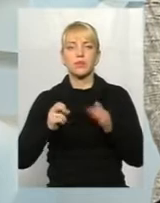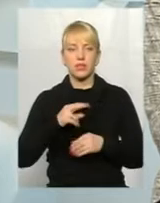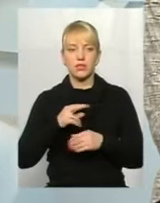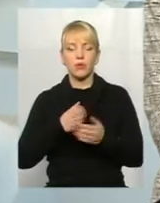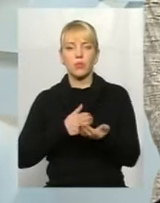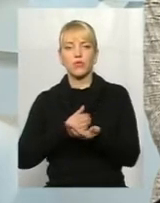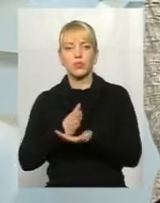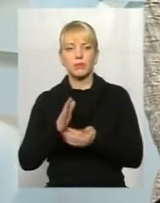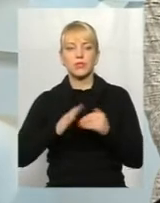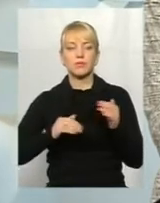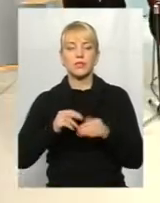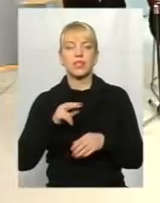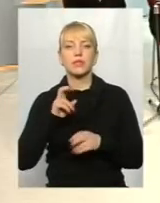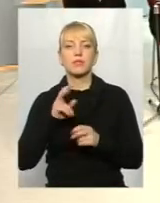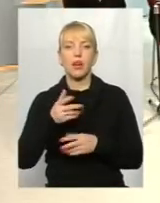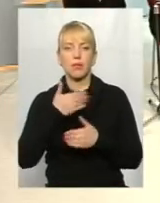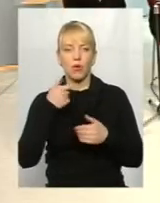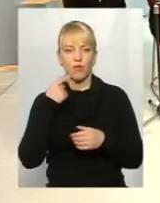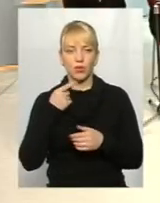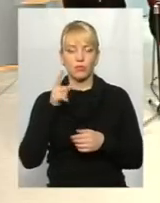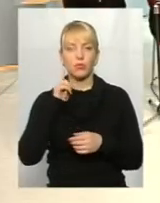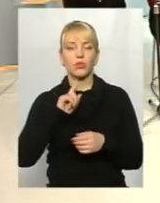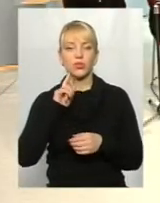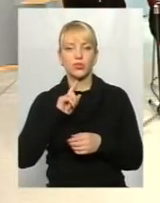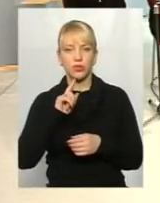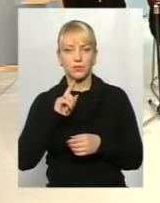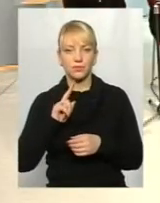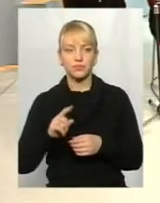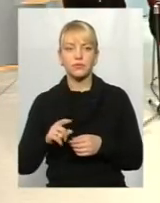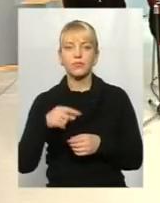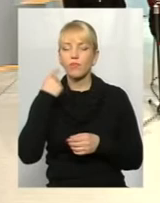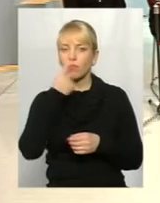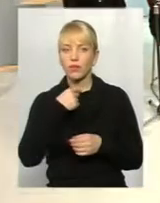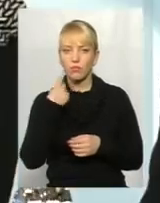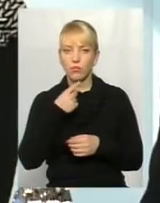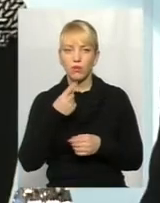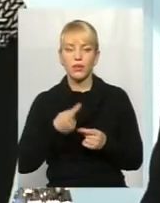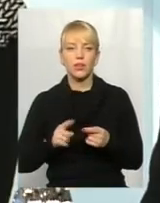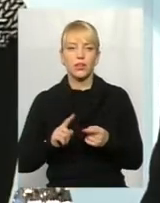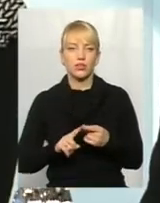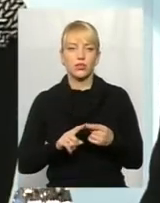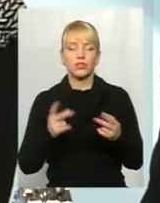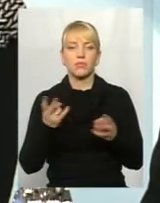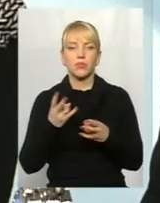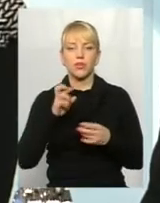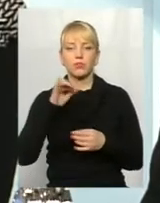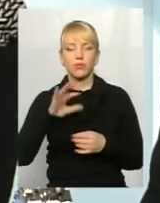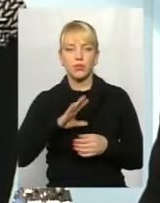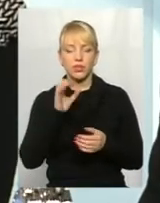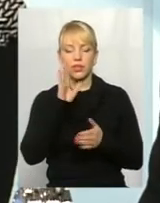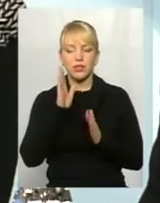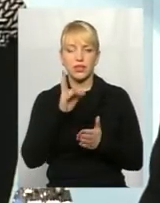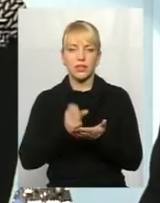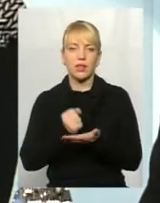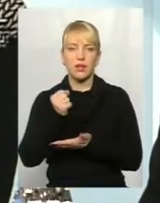спеціалістами, як їх називають. Поки що, хоча мова про те, що це мало би бути тільки за направленням